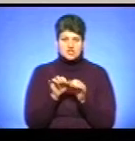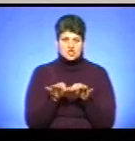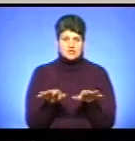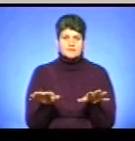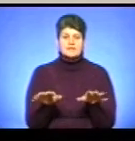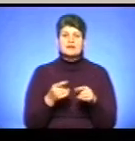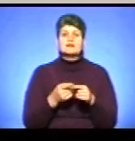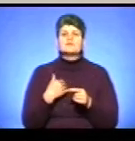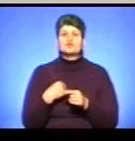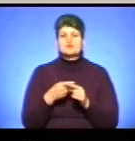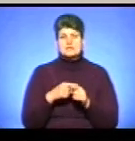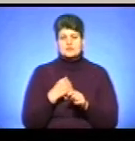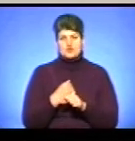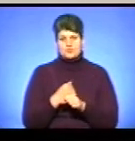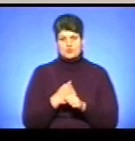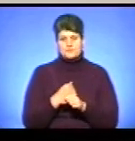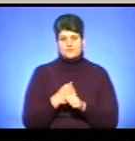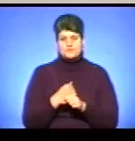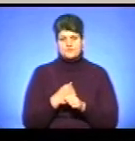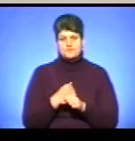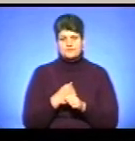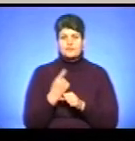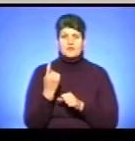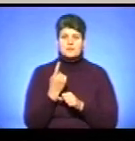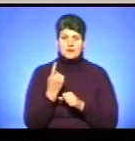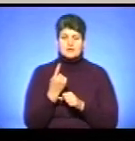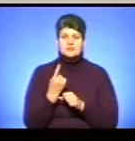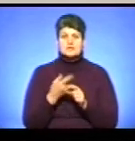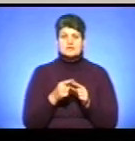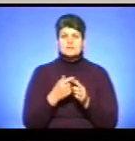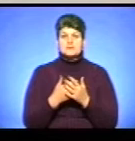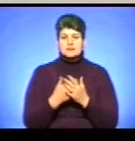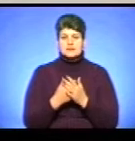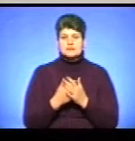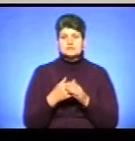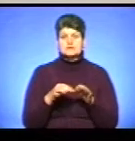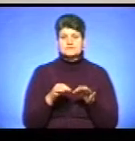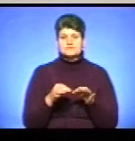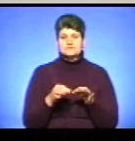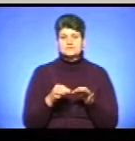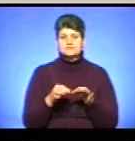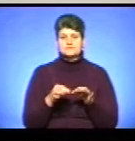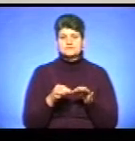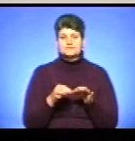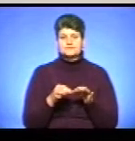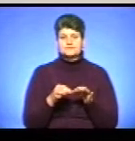Для чого це все зроблено? Перш за все, транспортна модель. Я хотів би, щоб